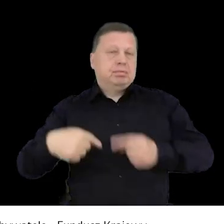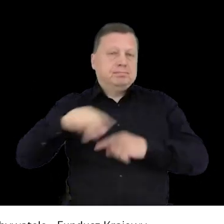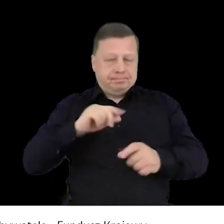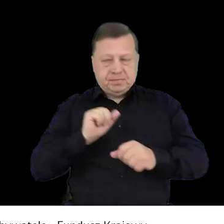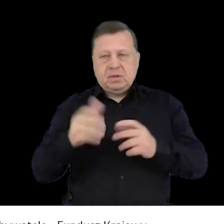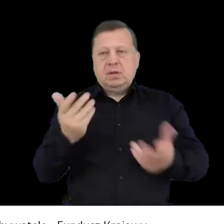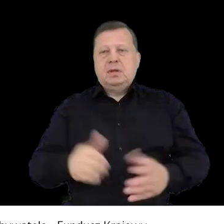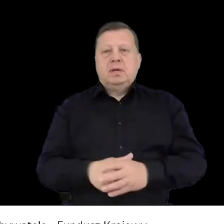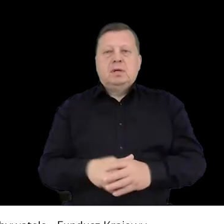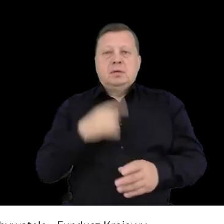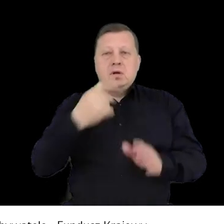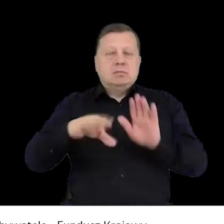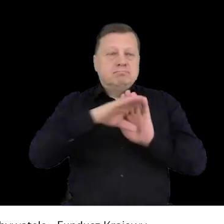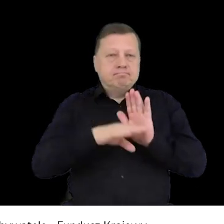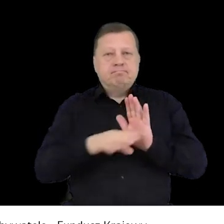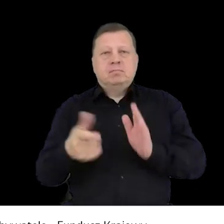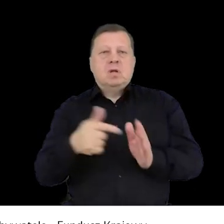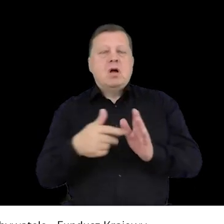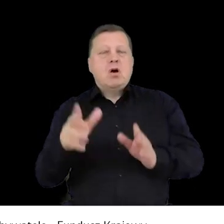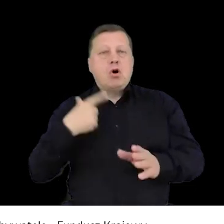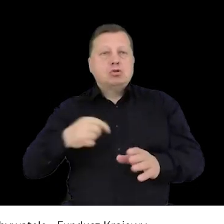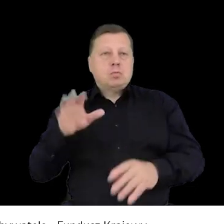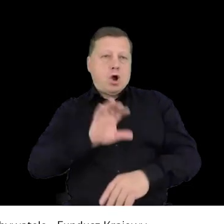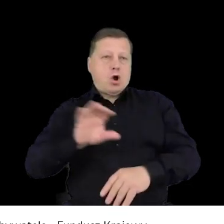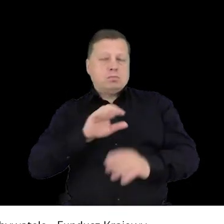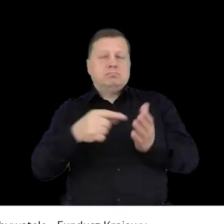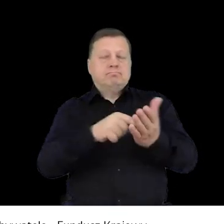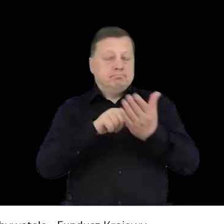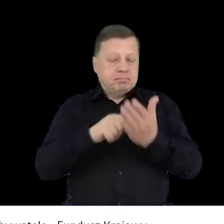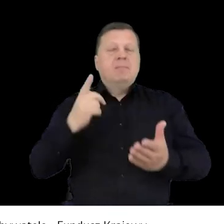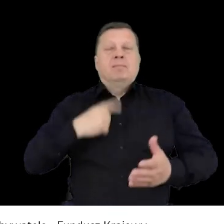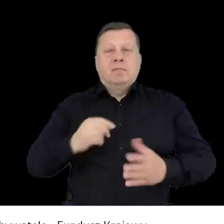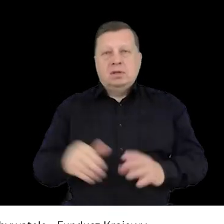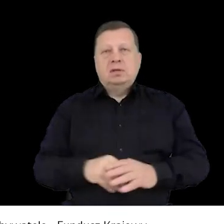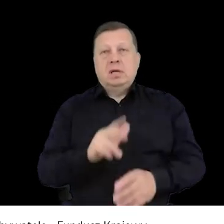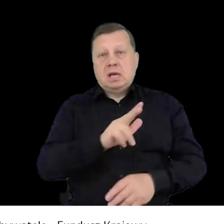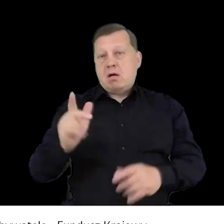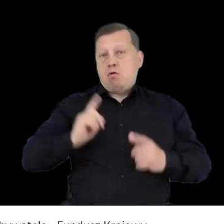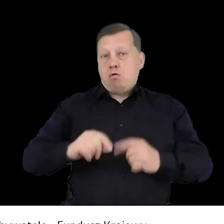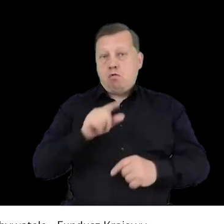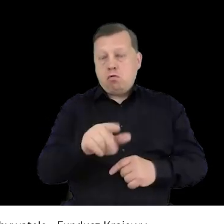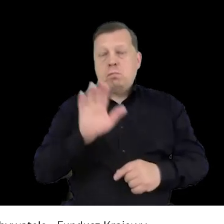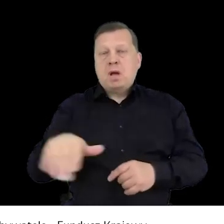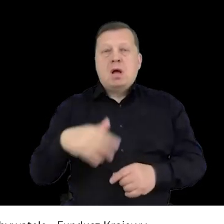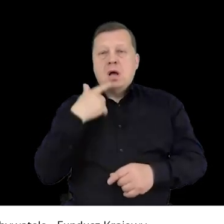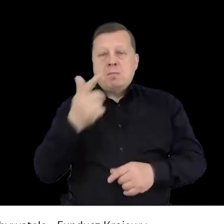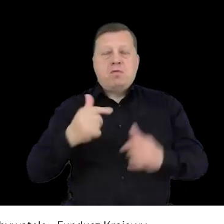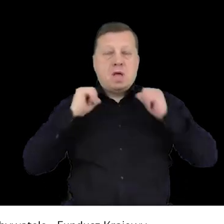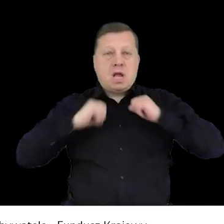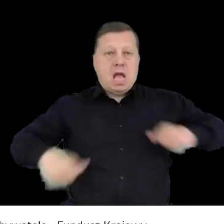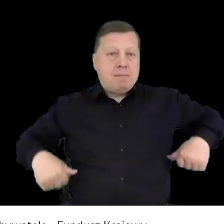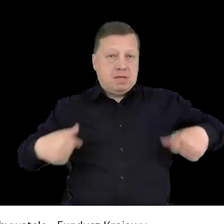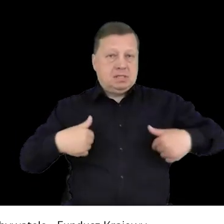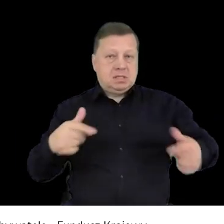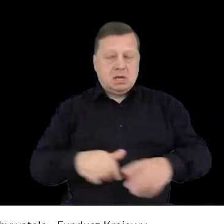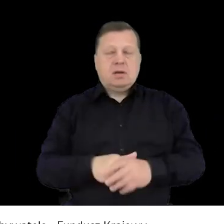standardy zachowania osoby obserwującej i każda osoba ma na wyposażeniu swoją kamizelkę z napisem obserwator,